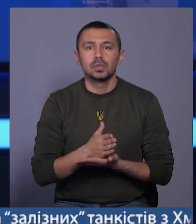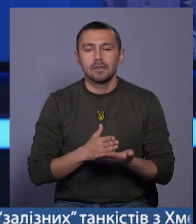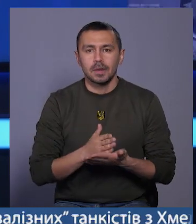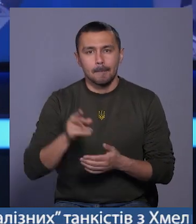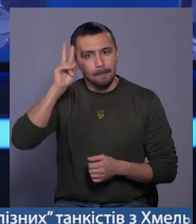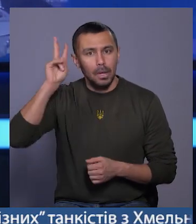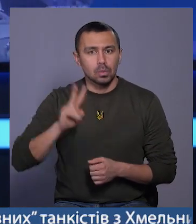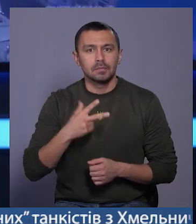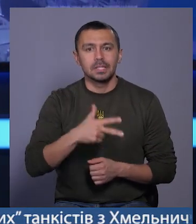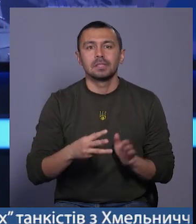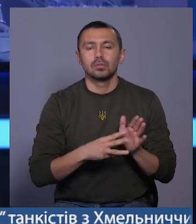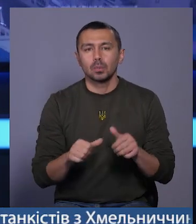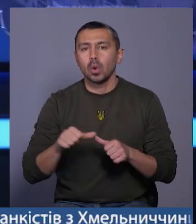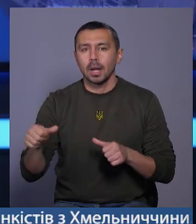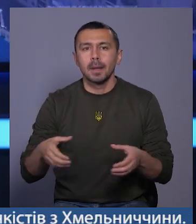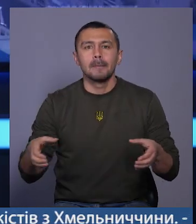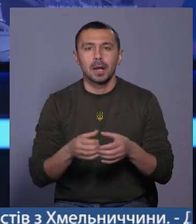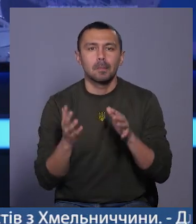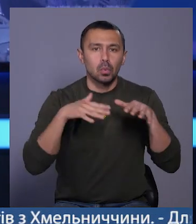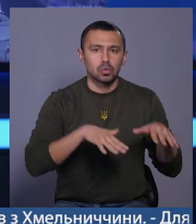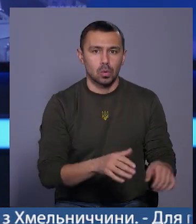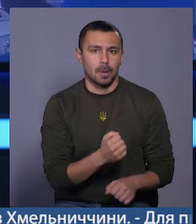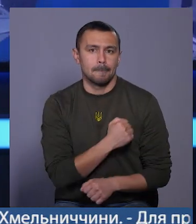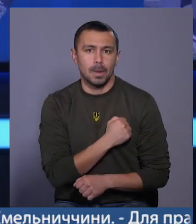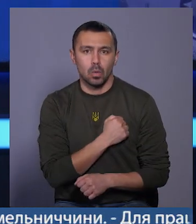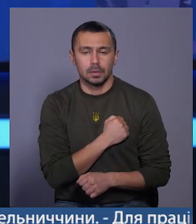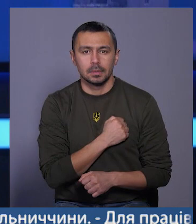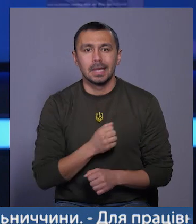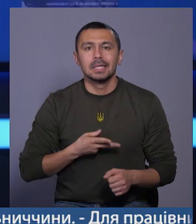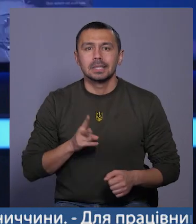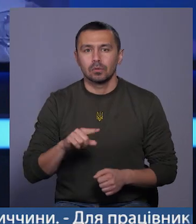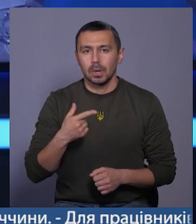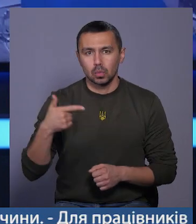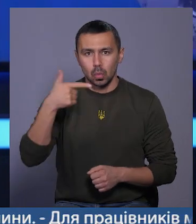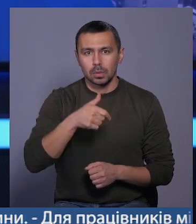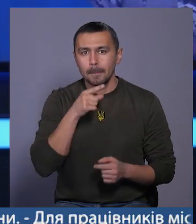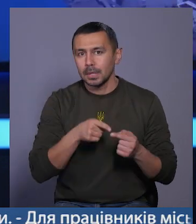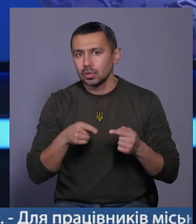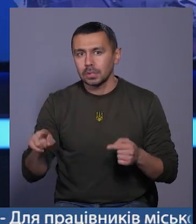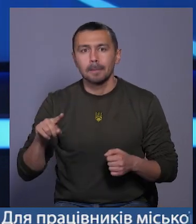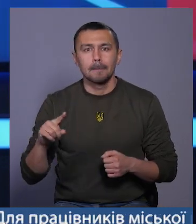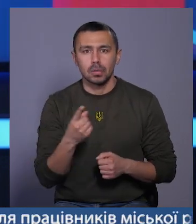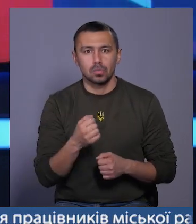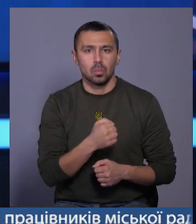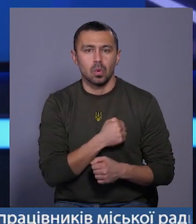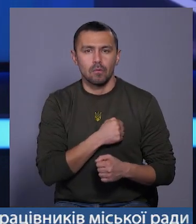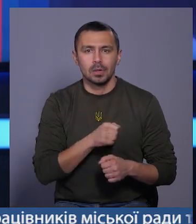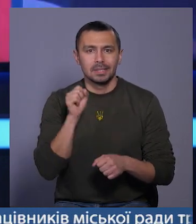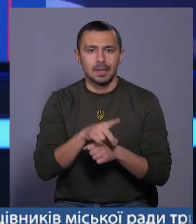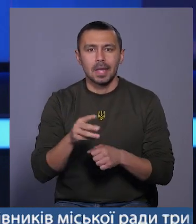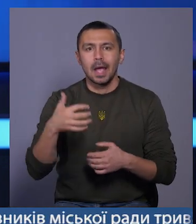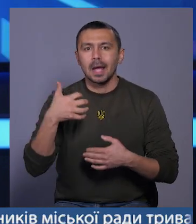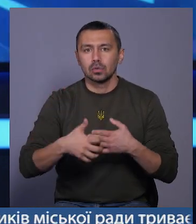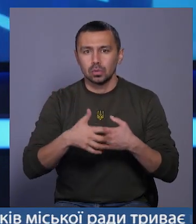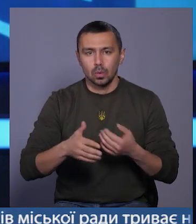матросом у 38-й окремій бригаді морської піхоти. Загинув 1 грудня під час першого бойового завдання на